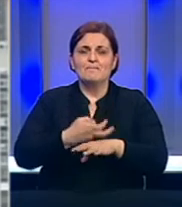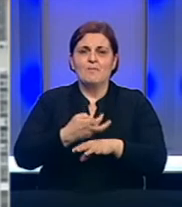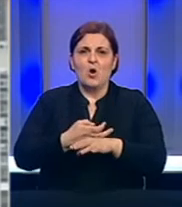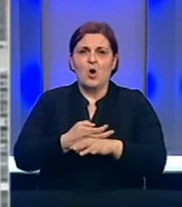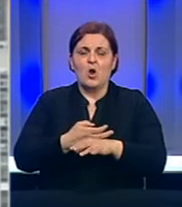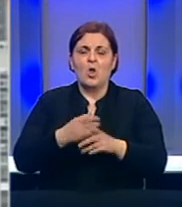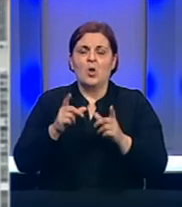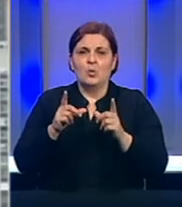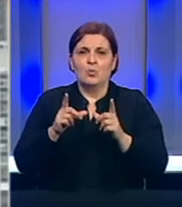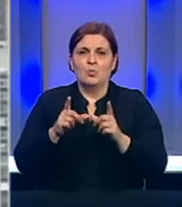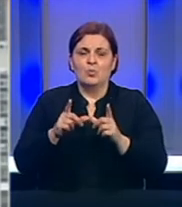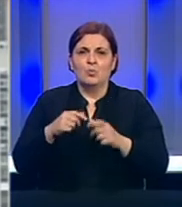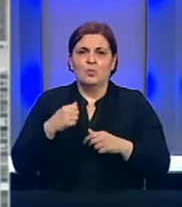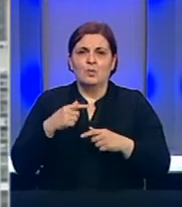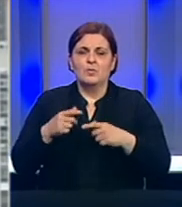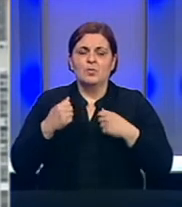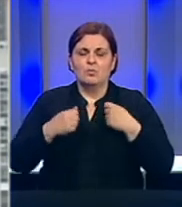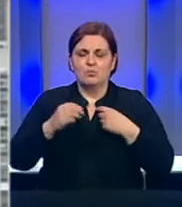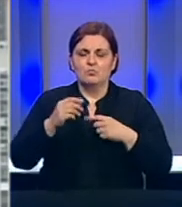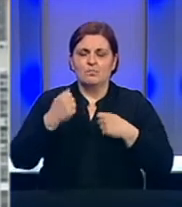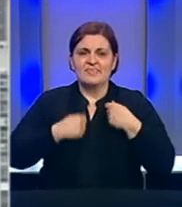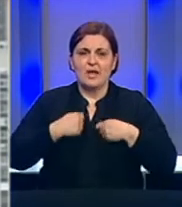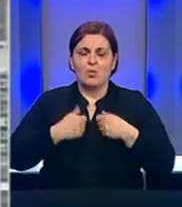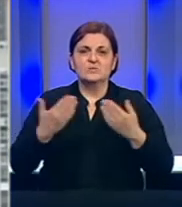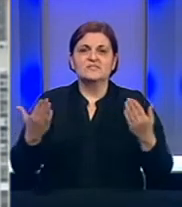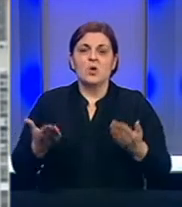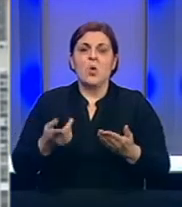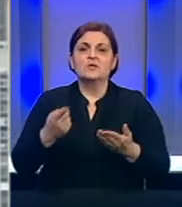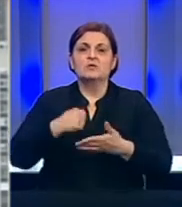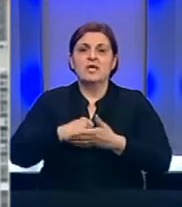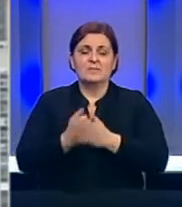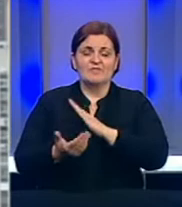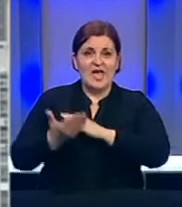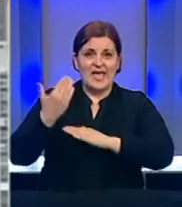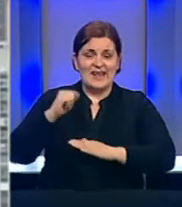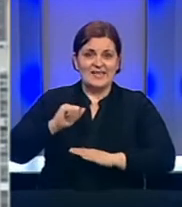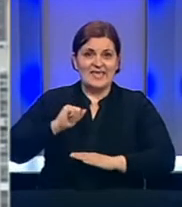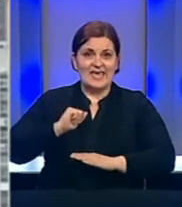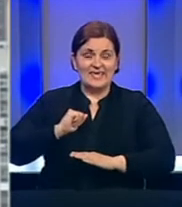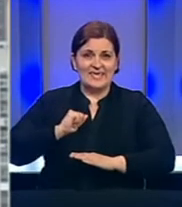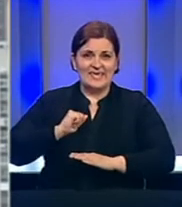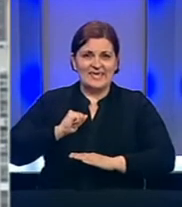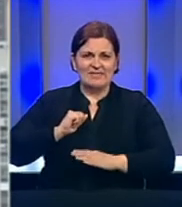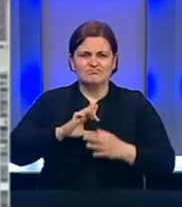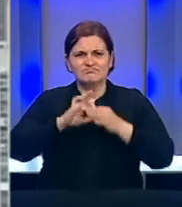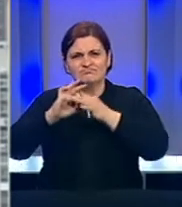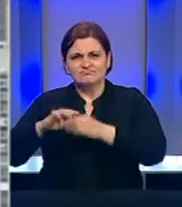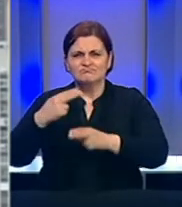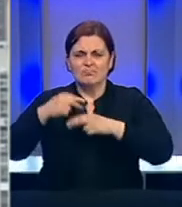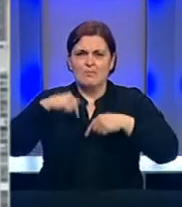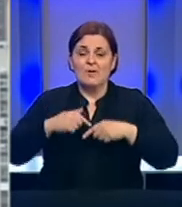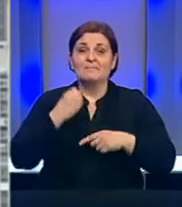Univerzitetskog kliničkog centra u Republici Srpskoj. On je, kako su nam potvrdili, ranije imao hronična oboljenja.